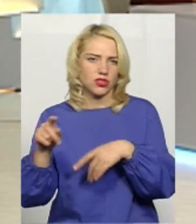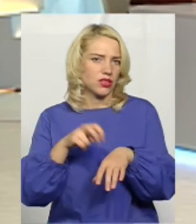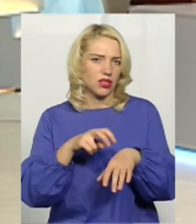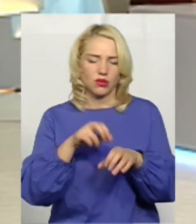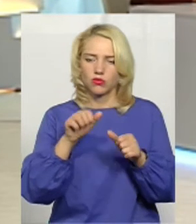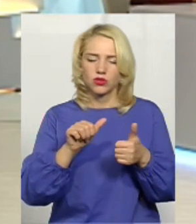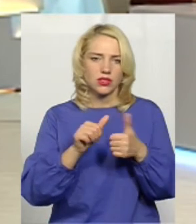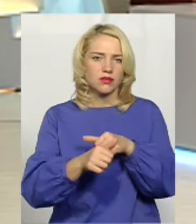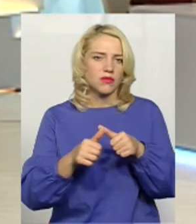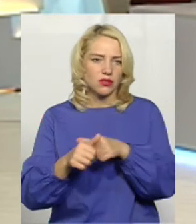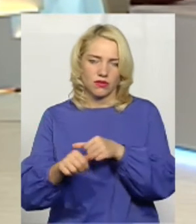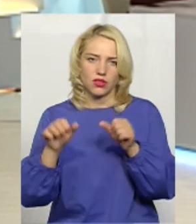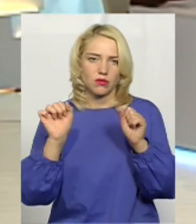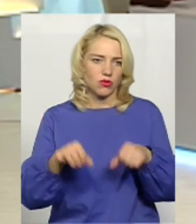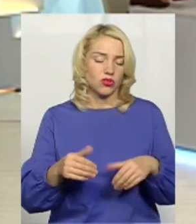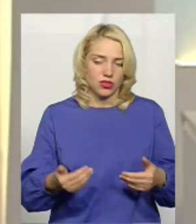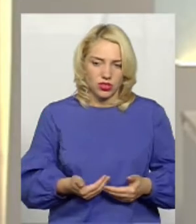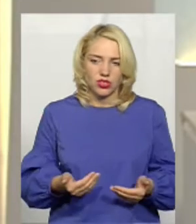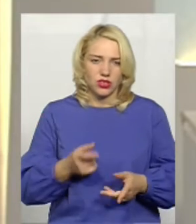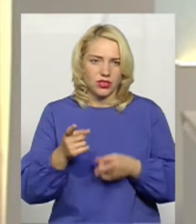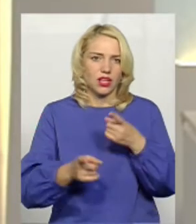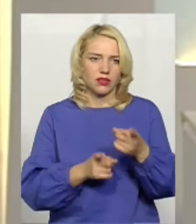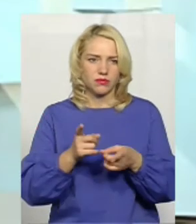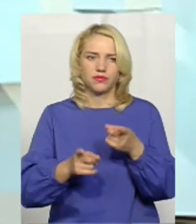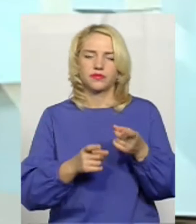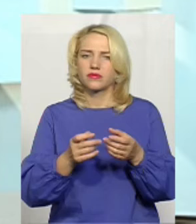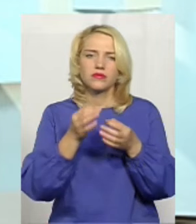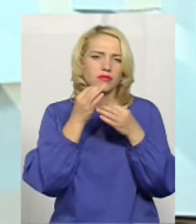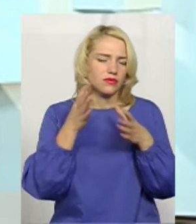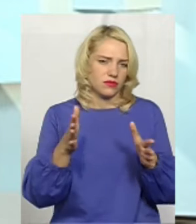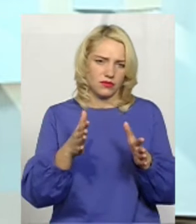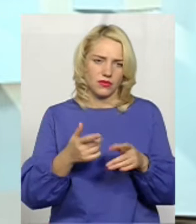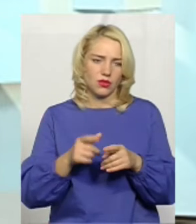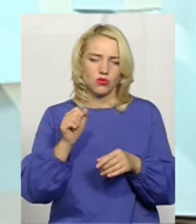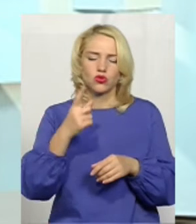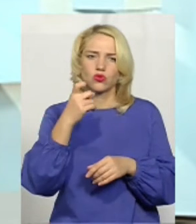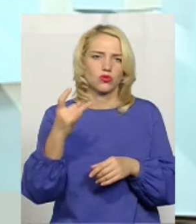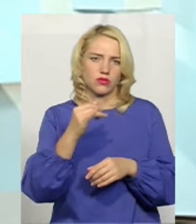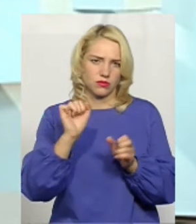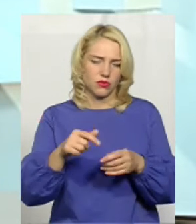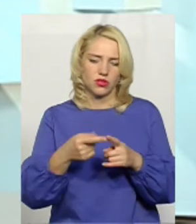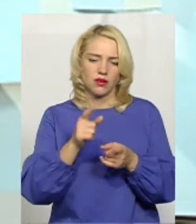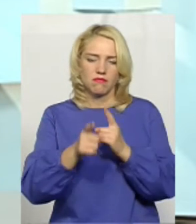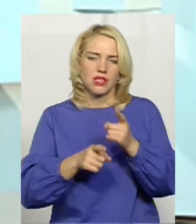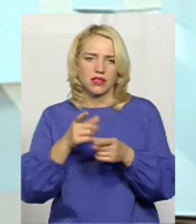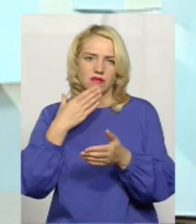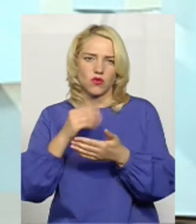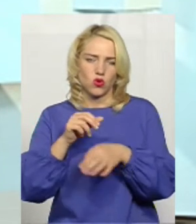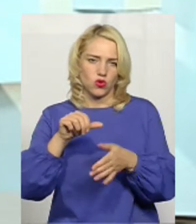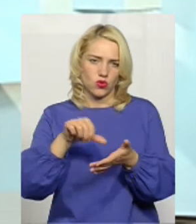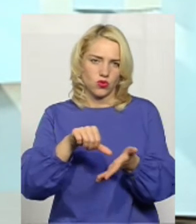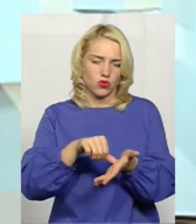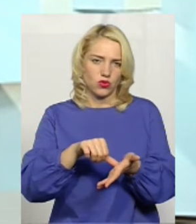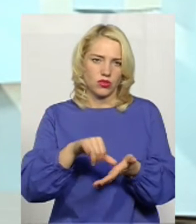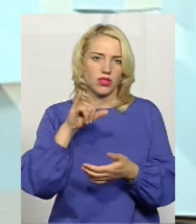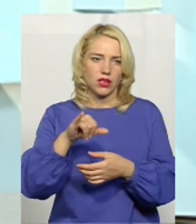можуть змінювати. Можна змінювати безмежну кількість разів можна змінювати свого лікаря і, відповідно,